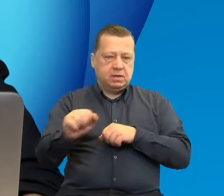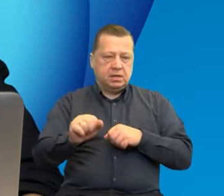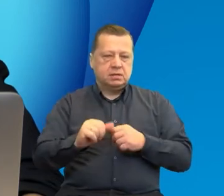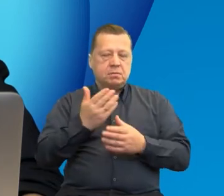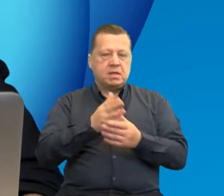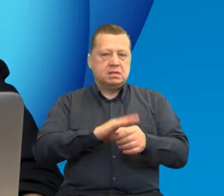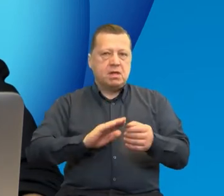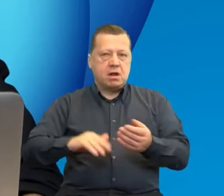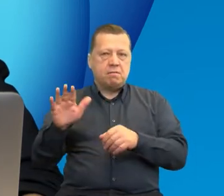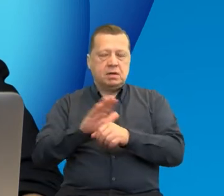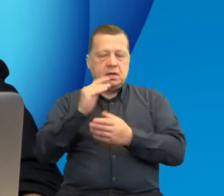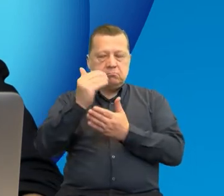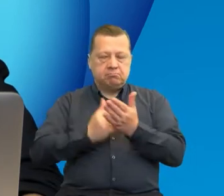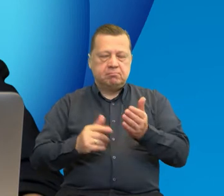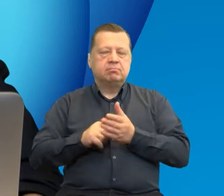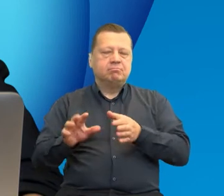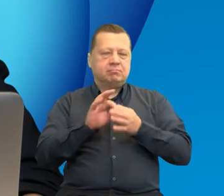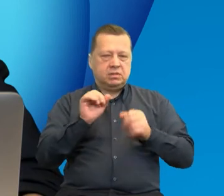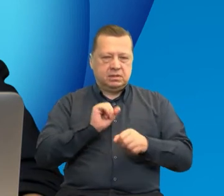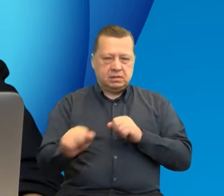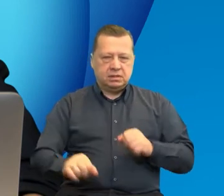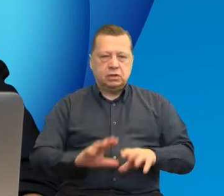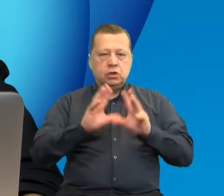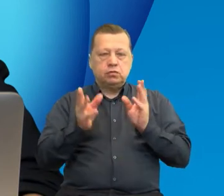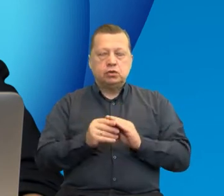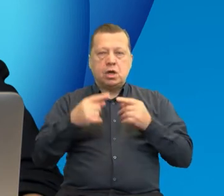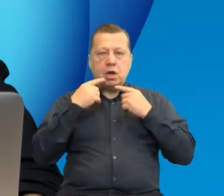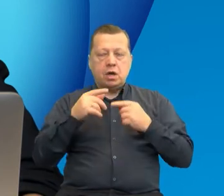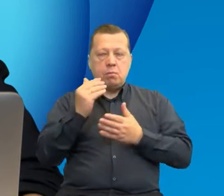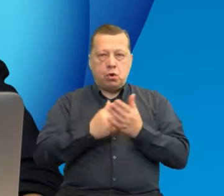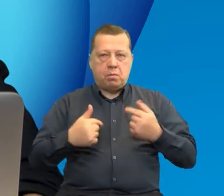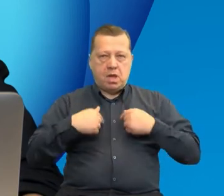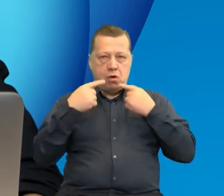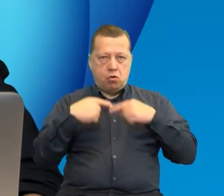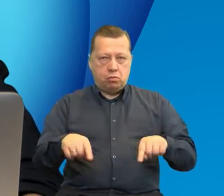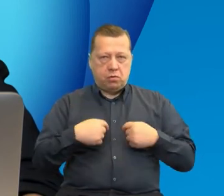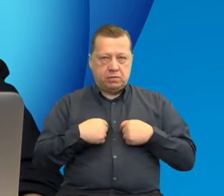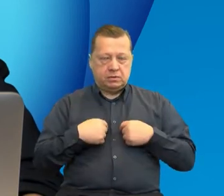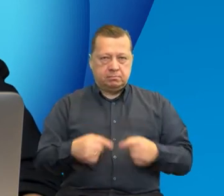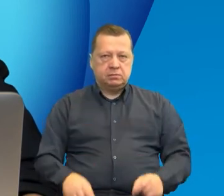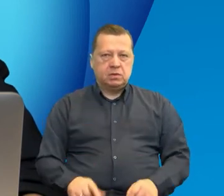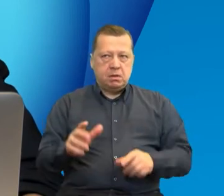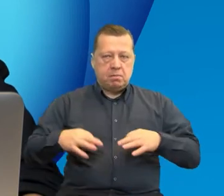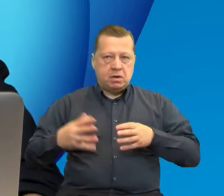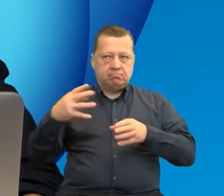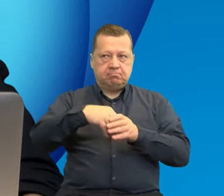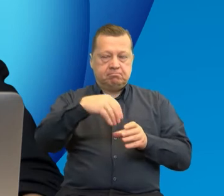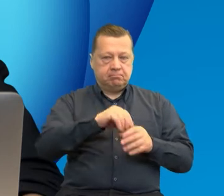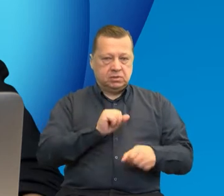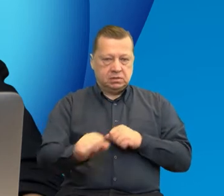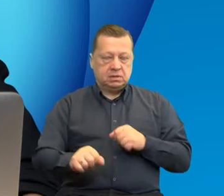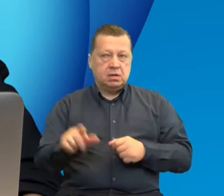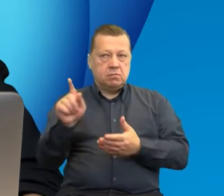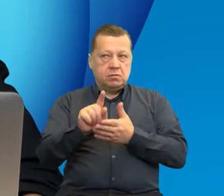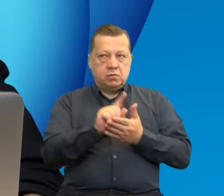przedsięwzięciu. Czujemy się odpowiedzialni za wszystkie programy, w których Państwo uczestniczą i cieszymy się z